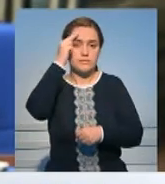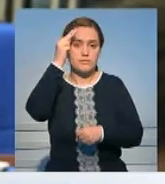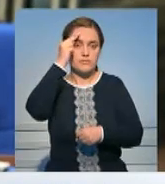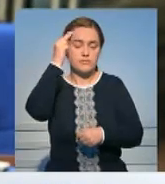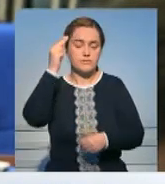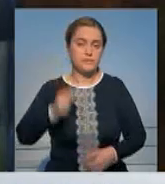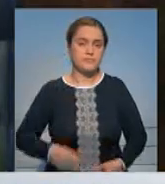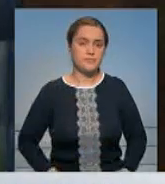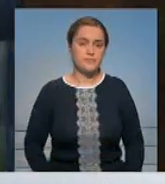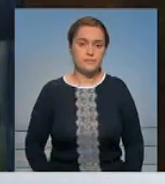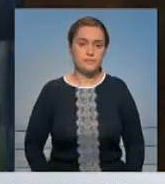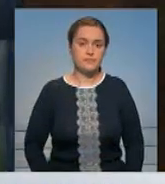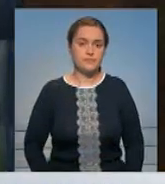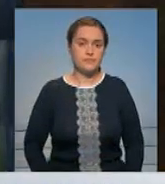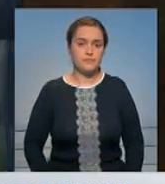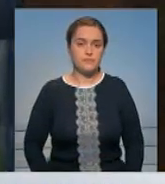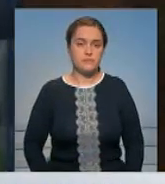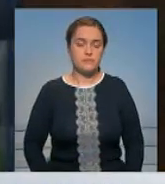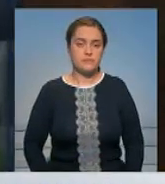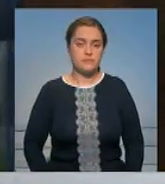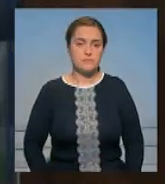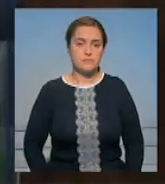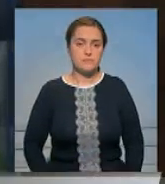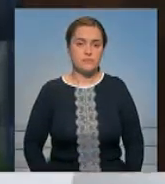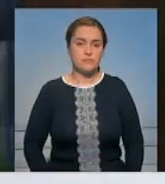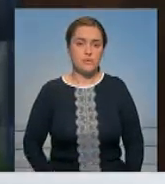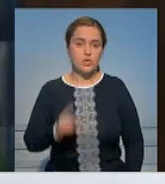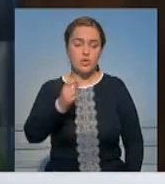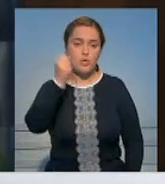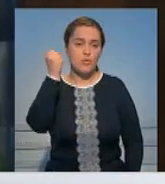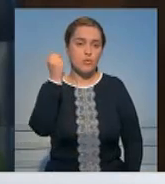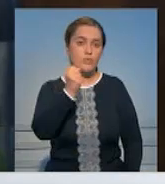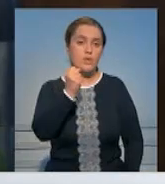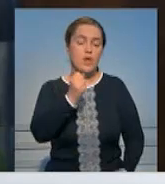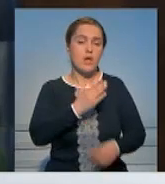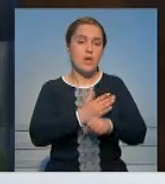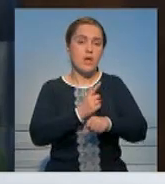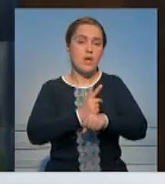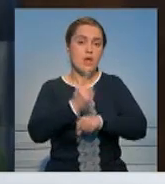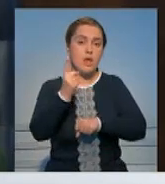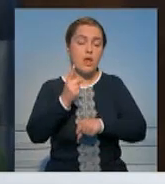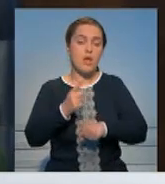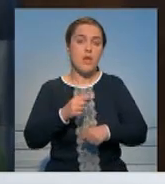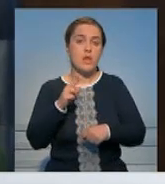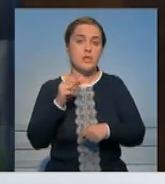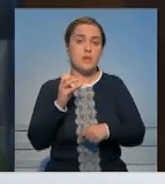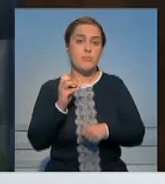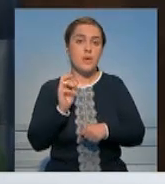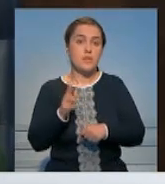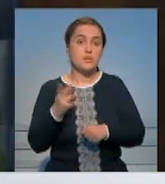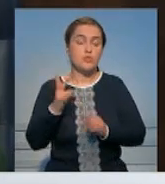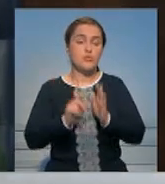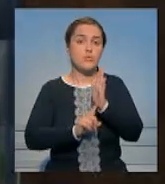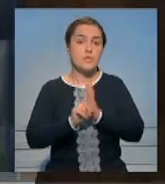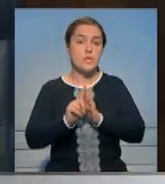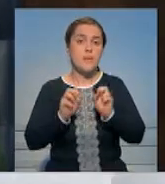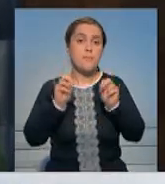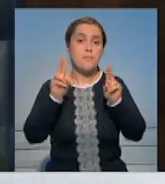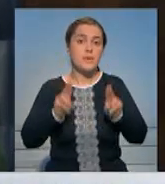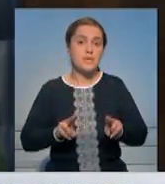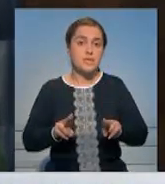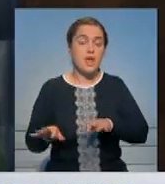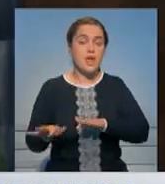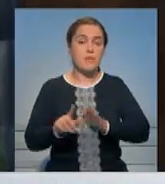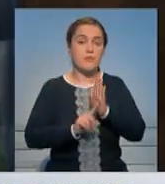нанесен именно в тот день, когда в Дамаске должна приступить к работе специальная миссия ОСХО по расследованию